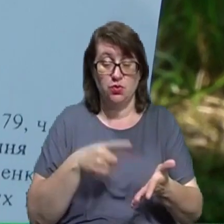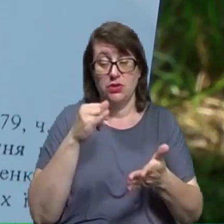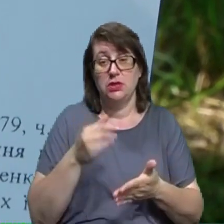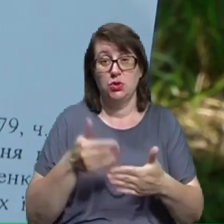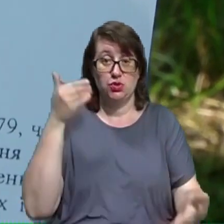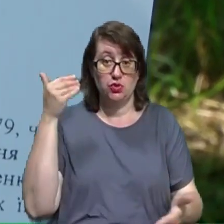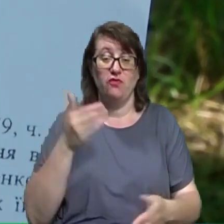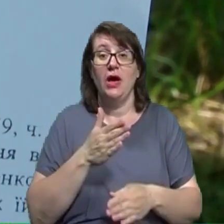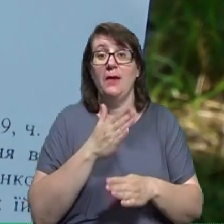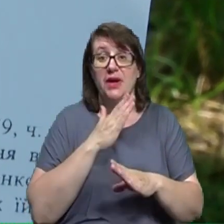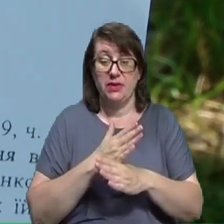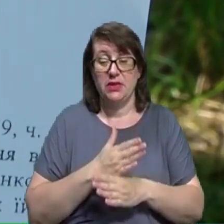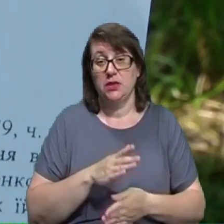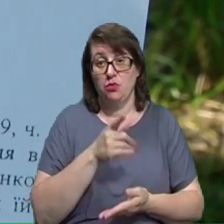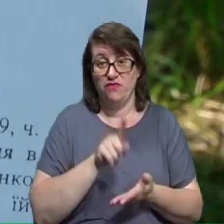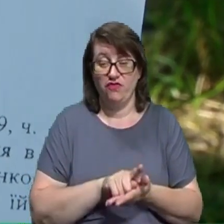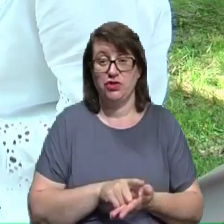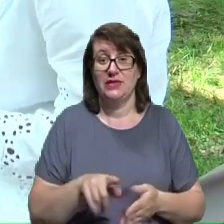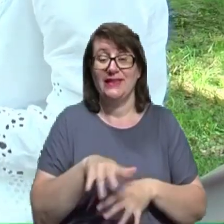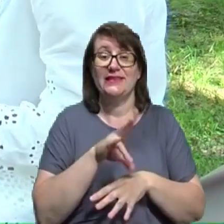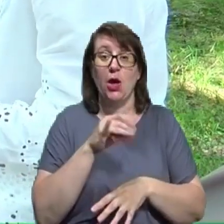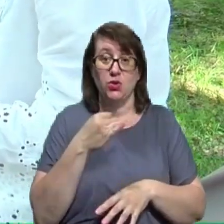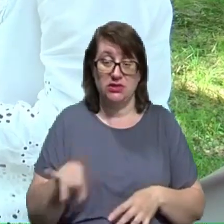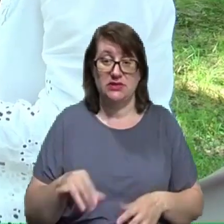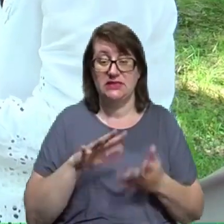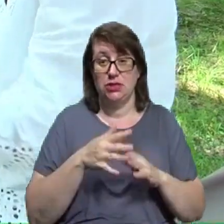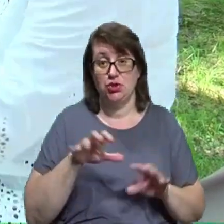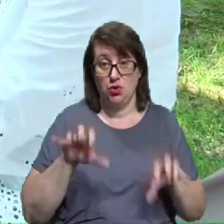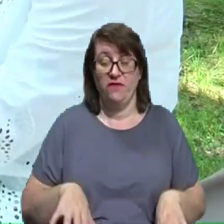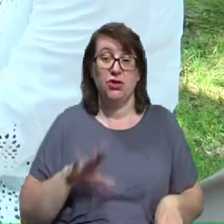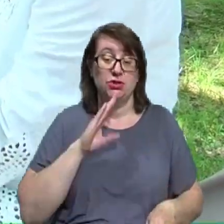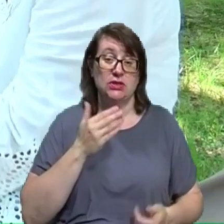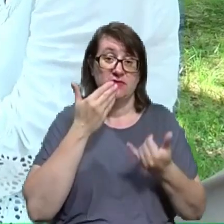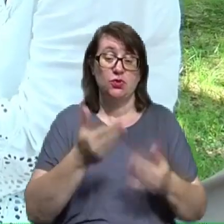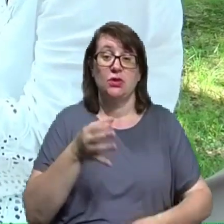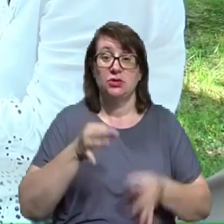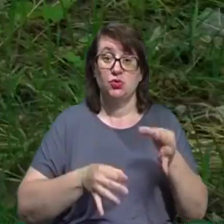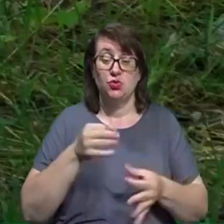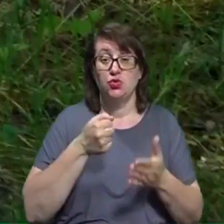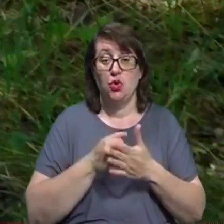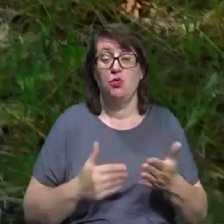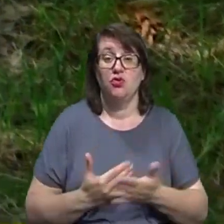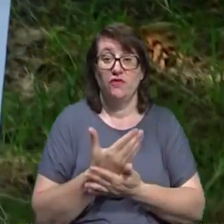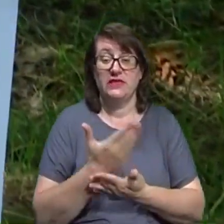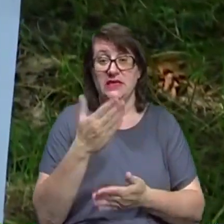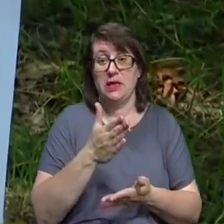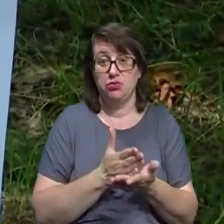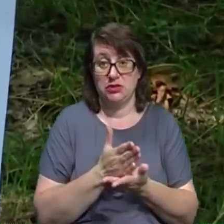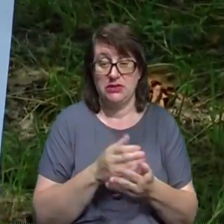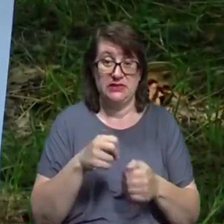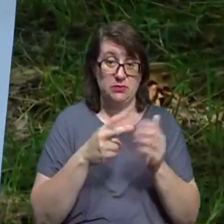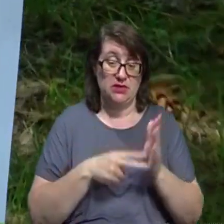повноваження народицького селищного голови. Жінка звернулася до суду щодо поновлення її на посаді. 17 червня